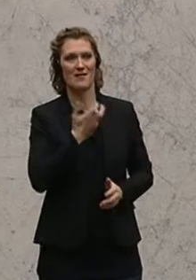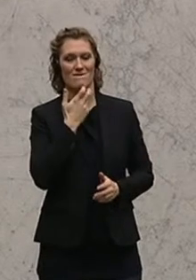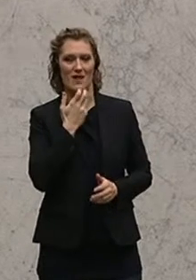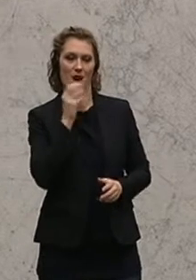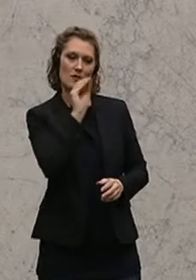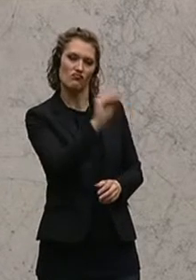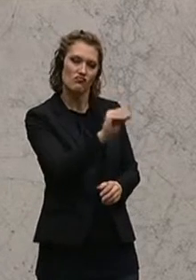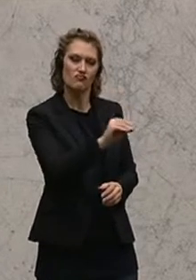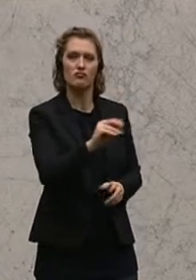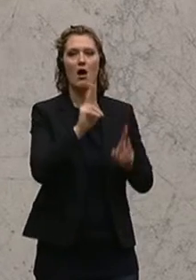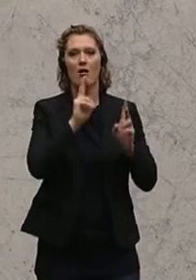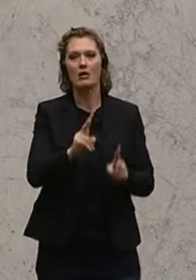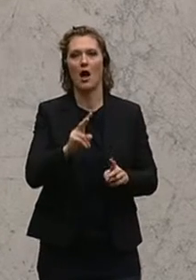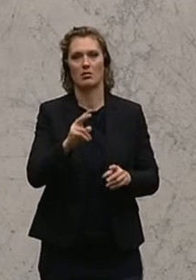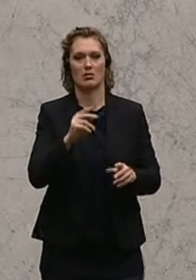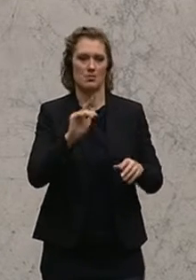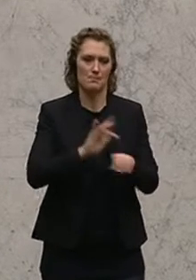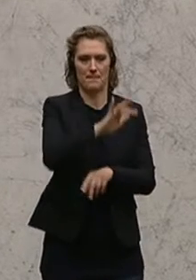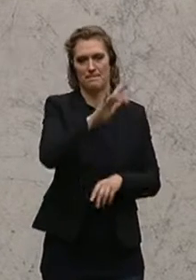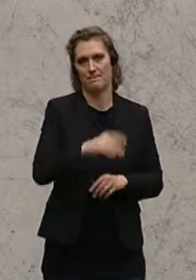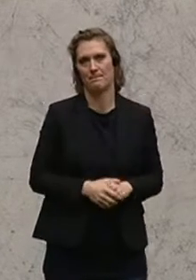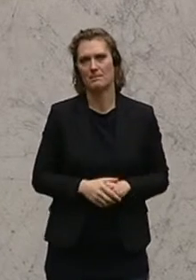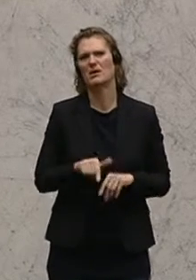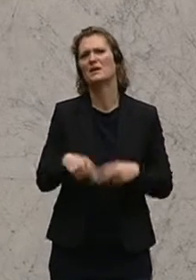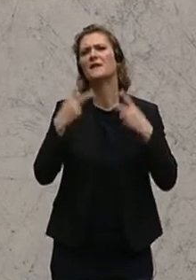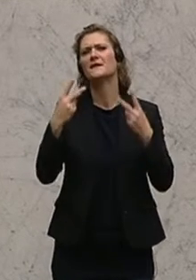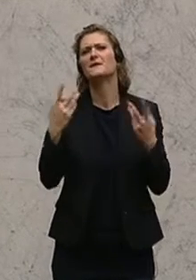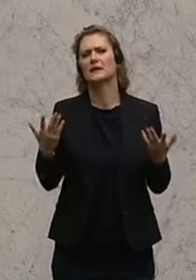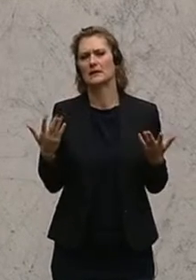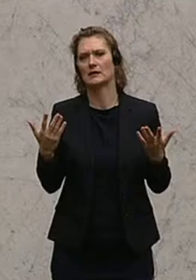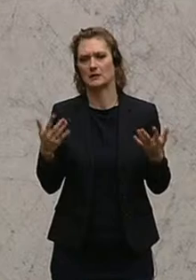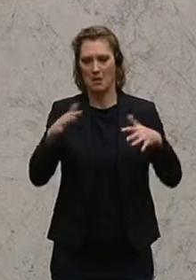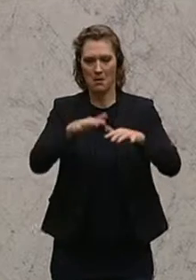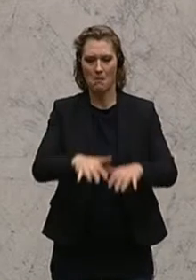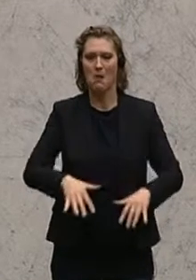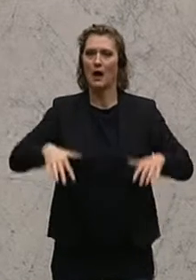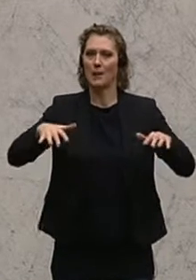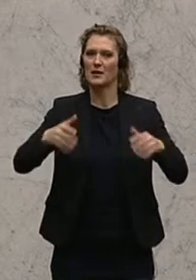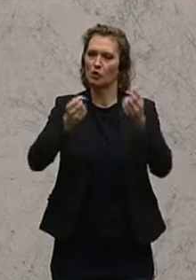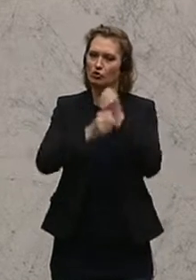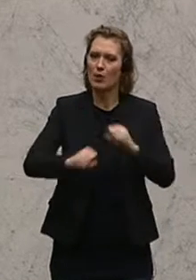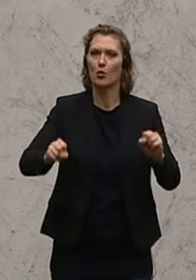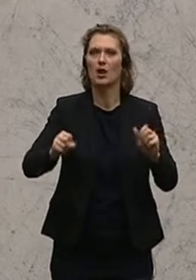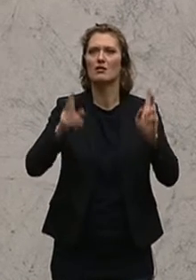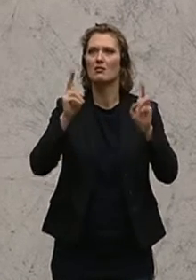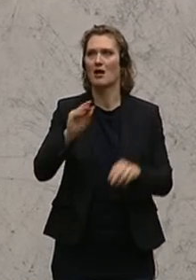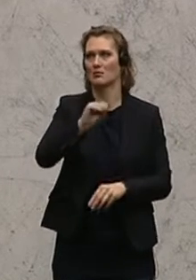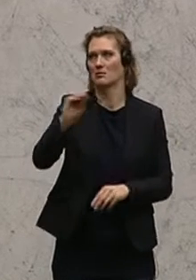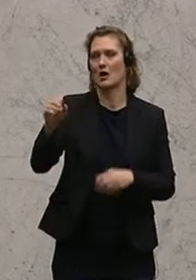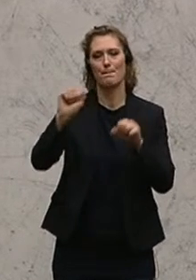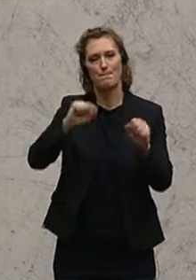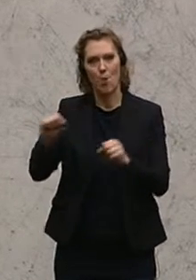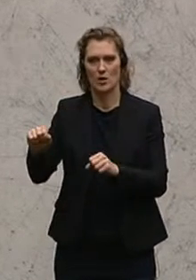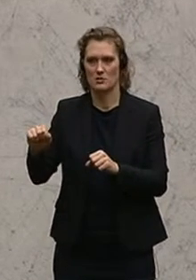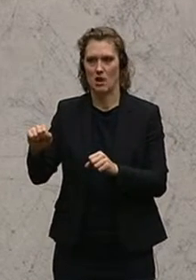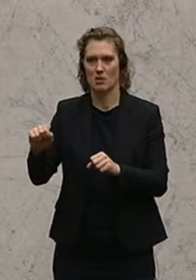sich dann dementsprechend zu Wort melden und das ist ein ganz ein wesentlicher Bestandteil auch unserer parlamentarischen Demokratie, dass wir diese Möglichkeiten schaffen, weil